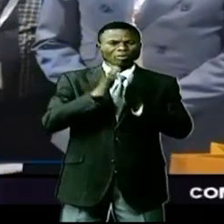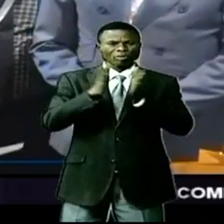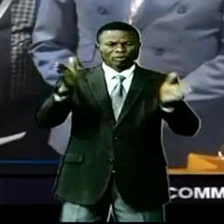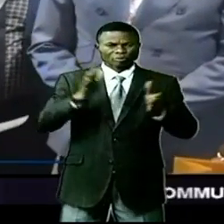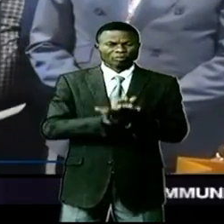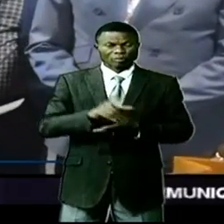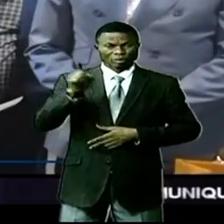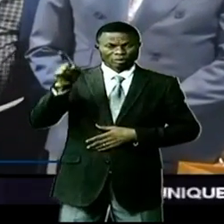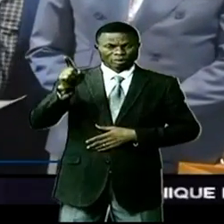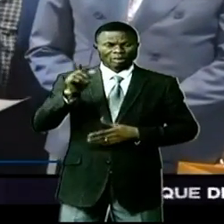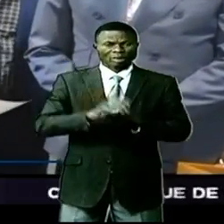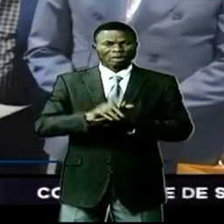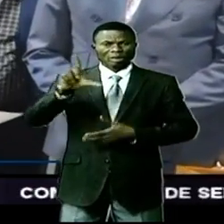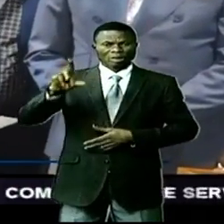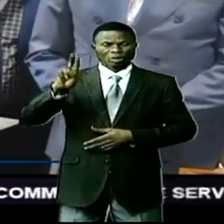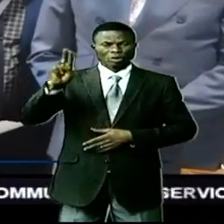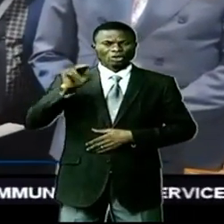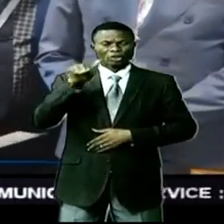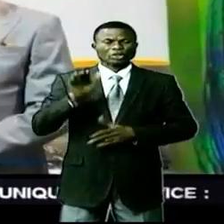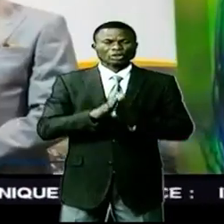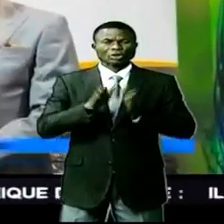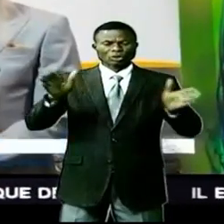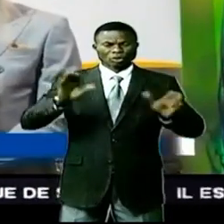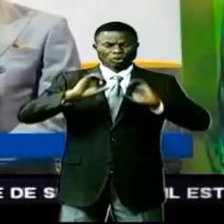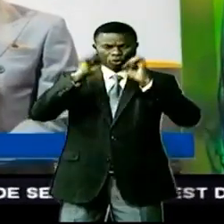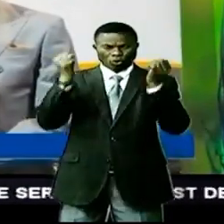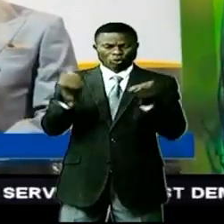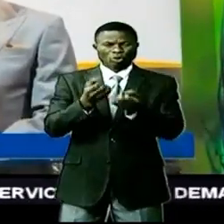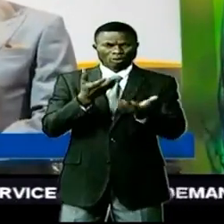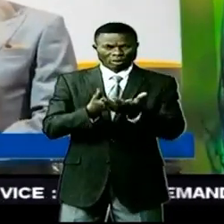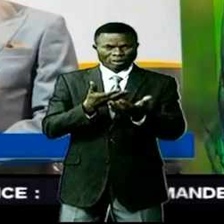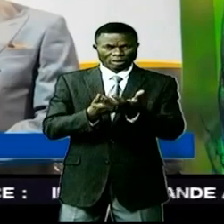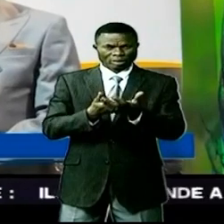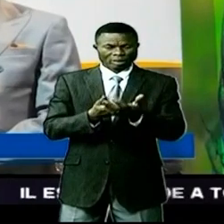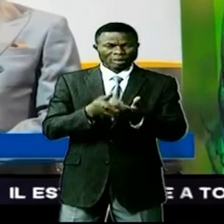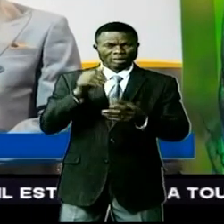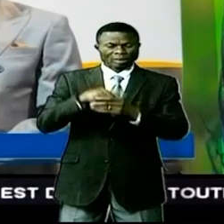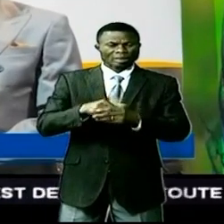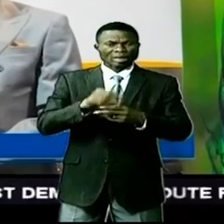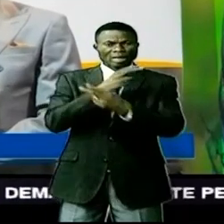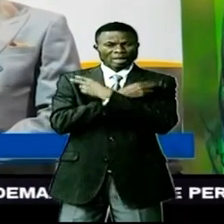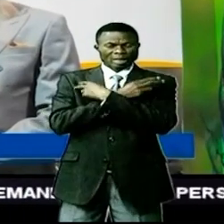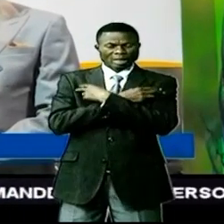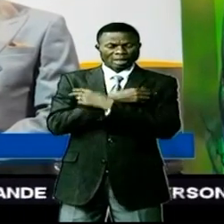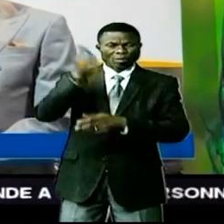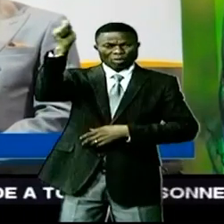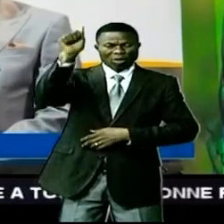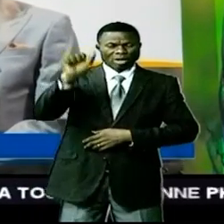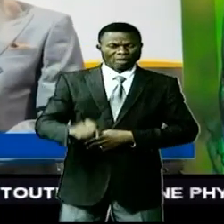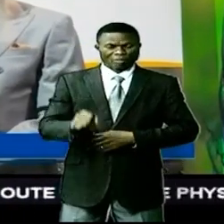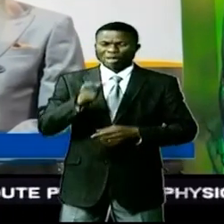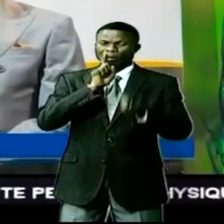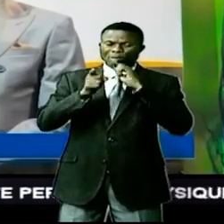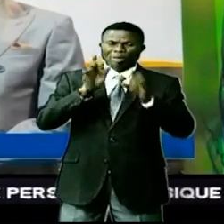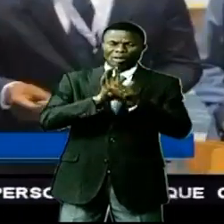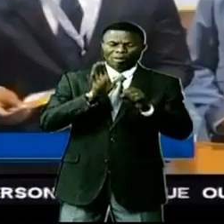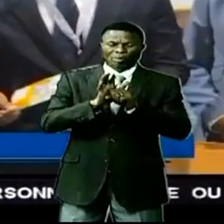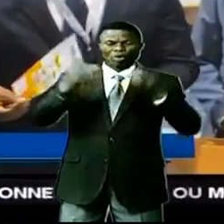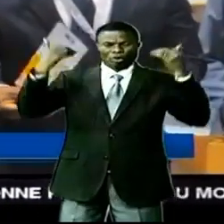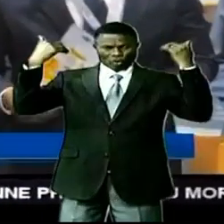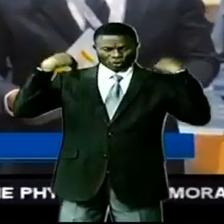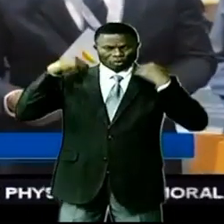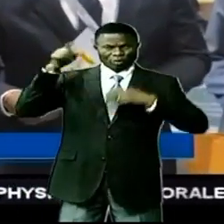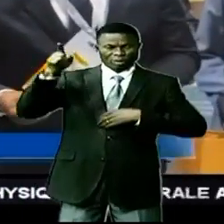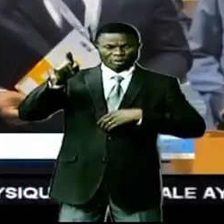Mike Tamuelou Bemba, directeur général de cette agence, a au cours de son séjour à Durban eu des rencontres avec des officiels